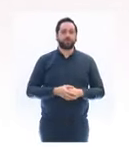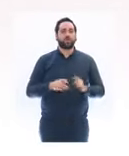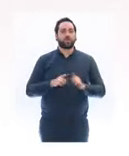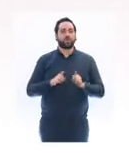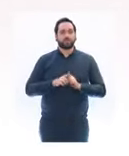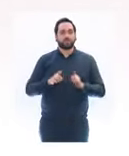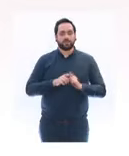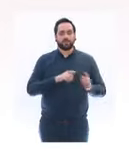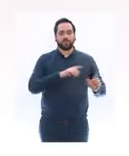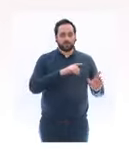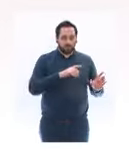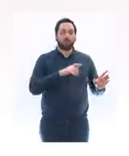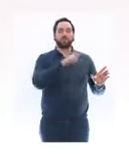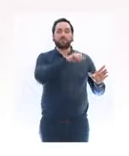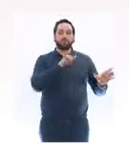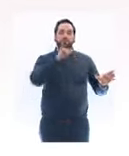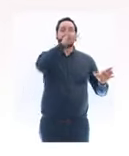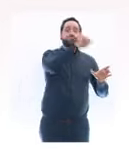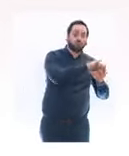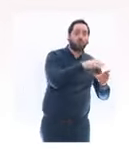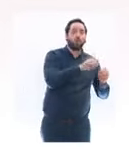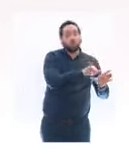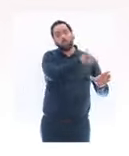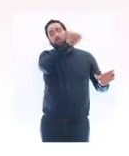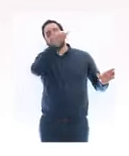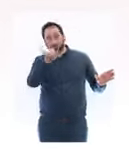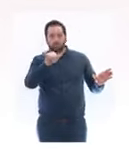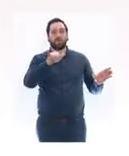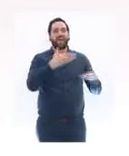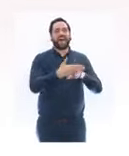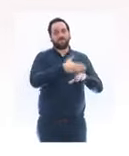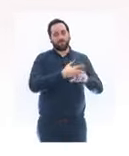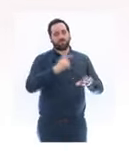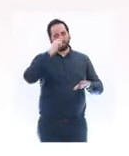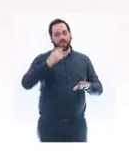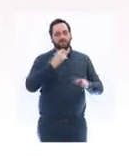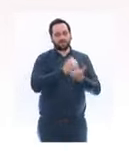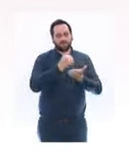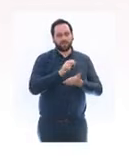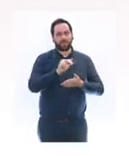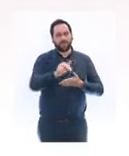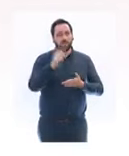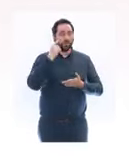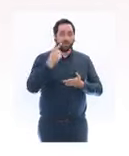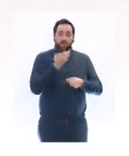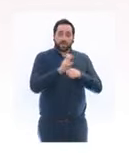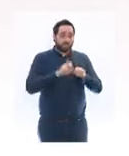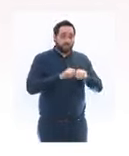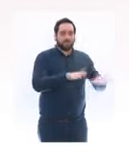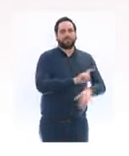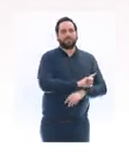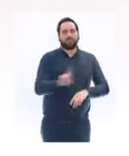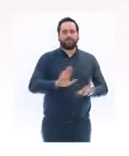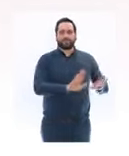de ces territoires afin d'éviter tout risque de diffusion du virus. Beaucoup des règles que vous avez